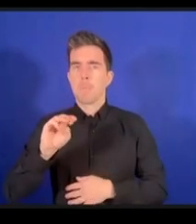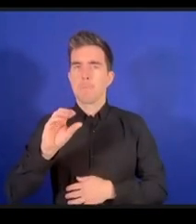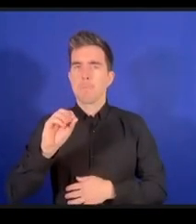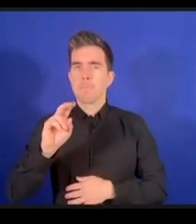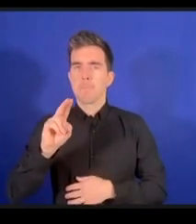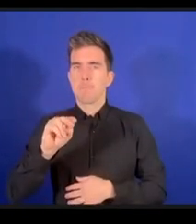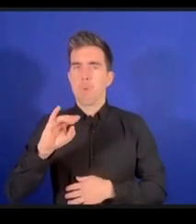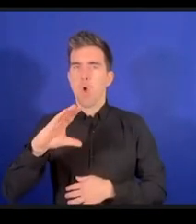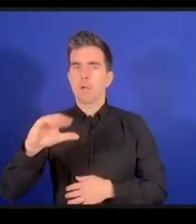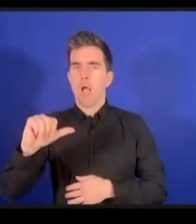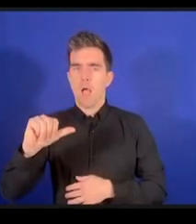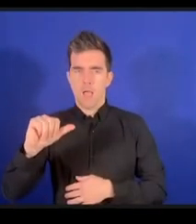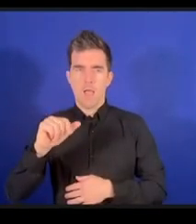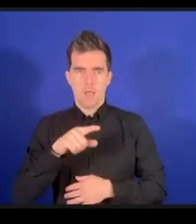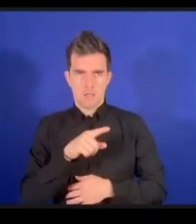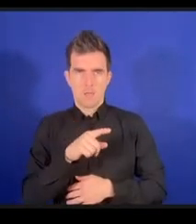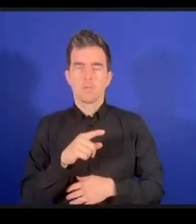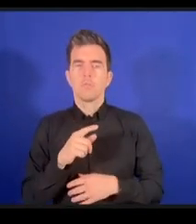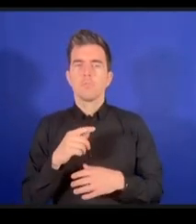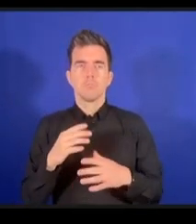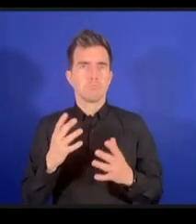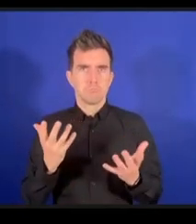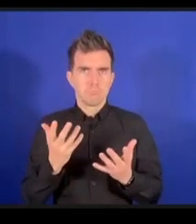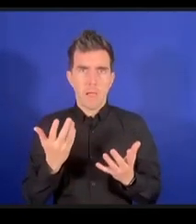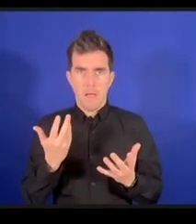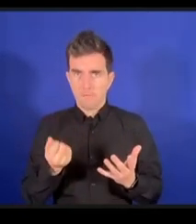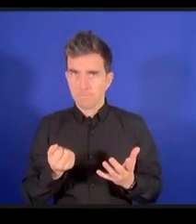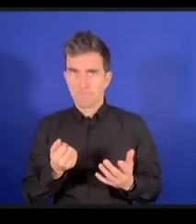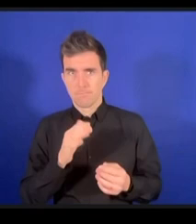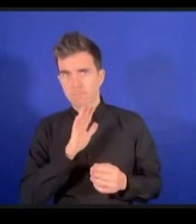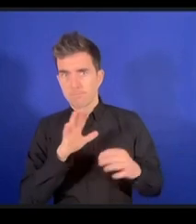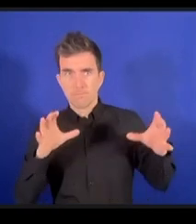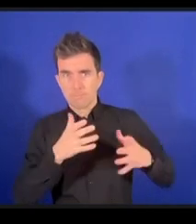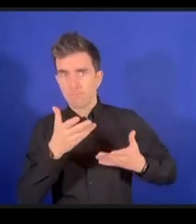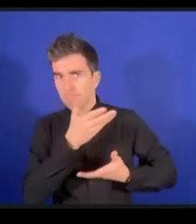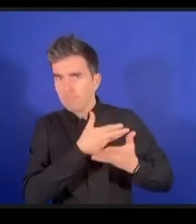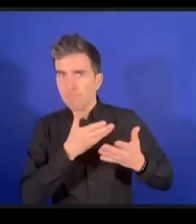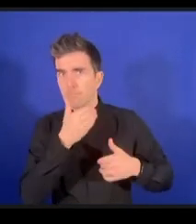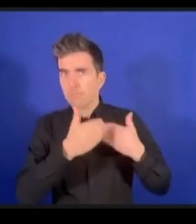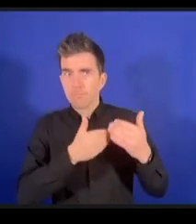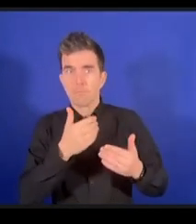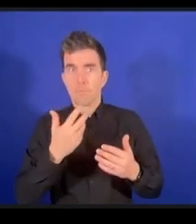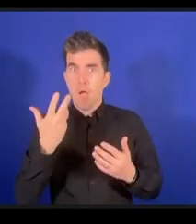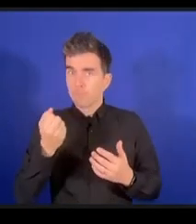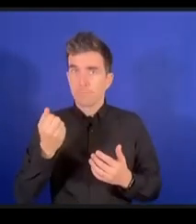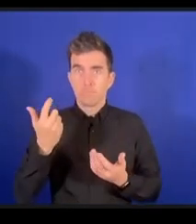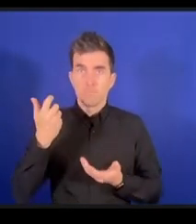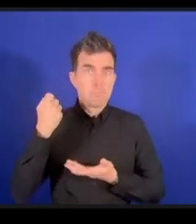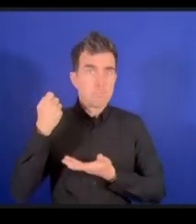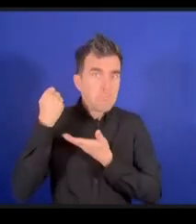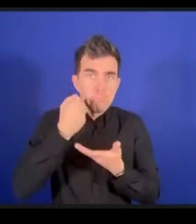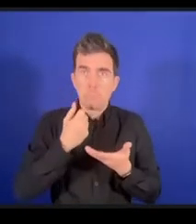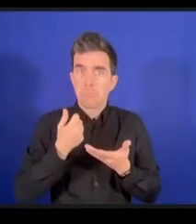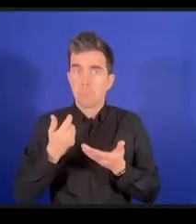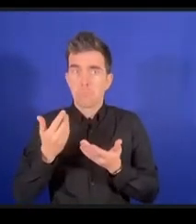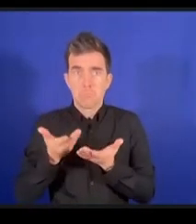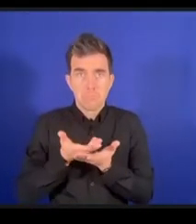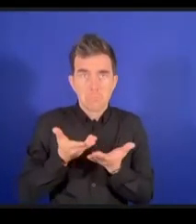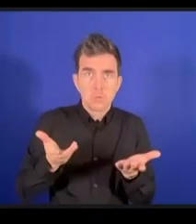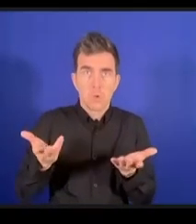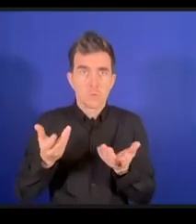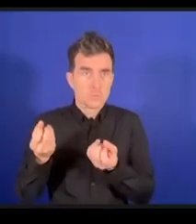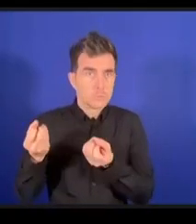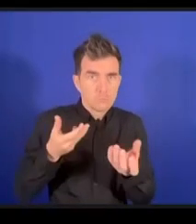comment les résultats vont-ils filtrer jusque dans l'industrie et au niveau législatif